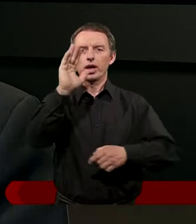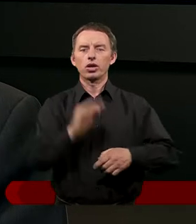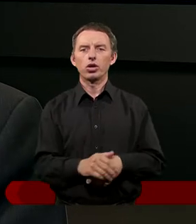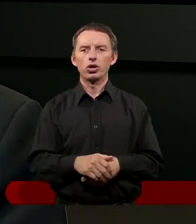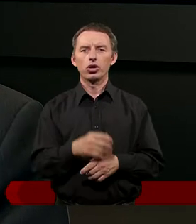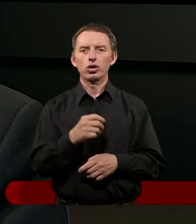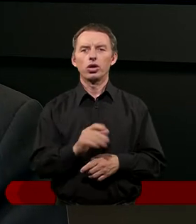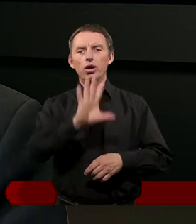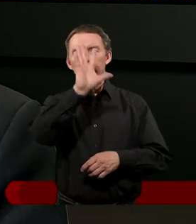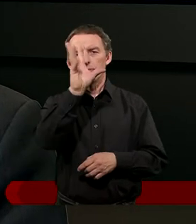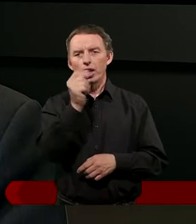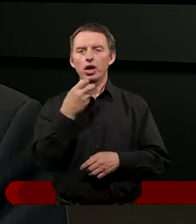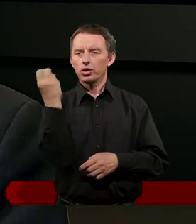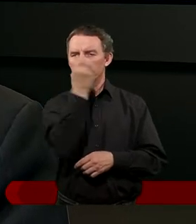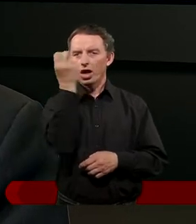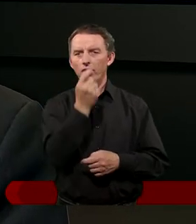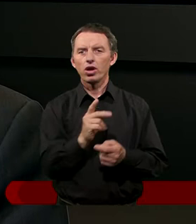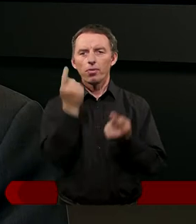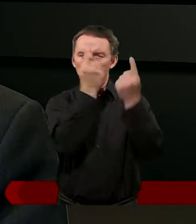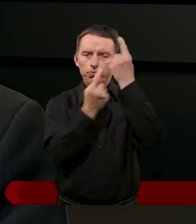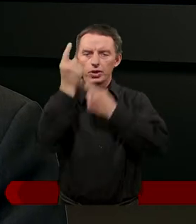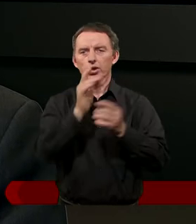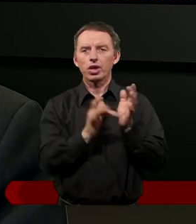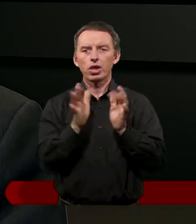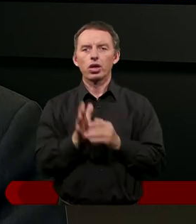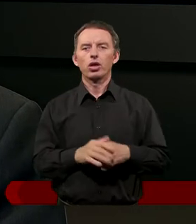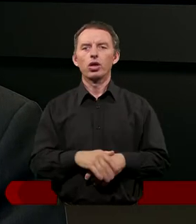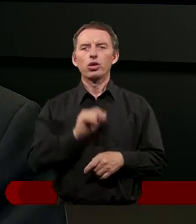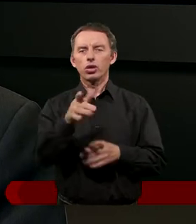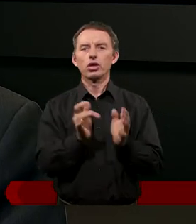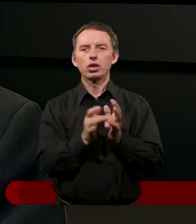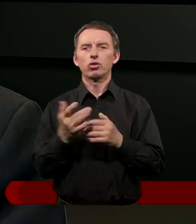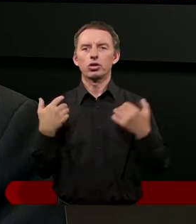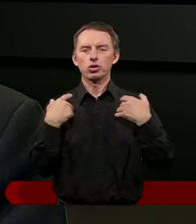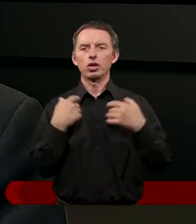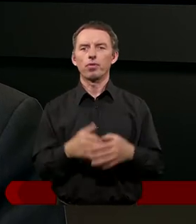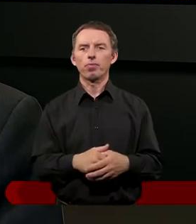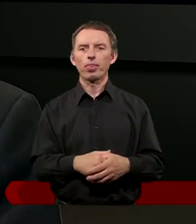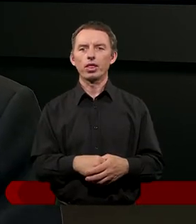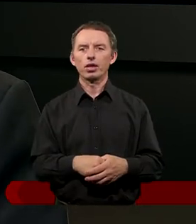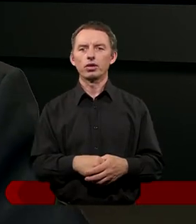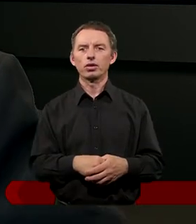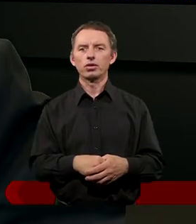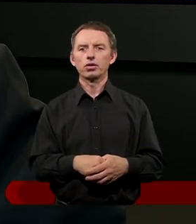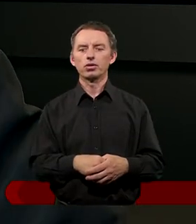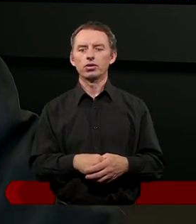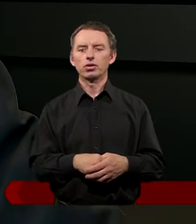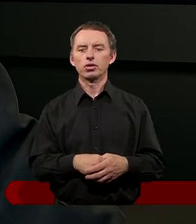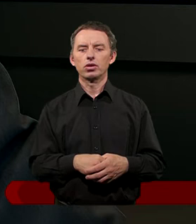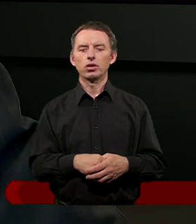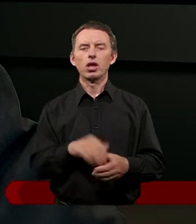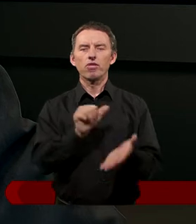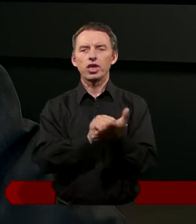piękne i ciekawe zaproszenie samego Jezusa Chrystusa. W